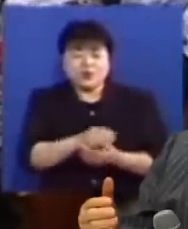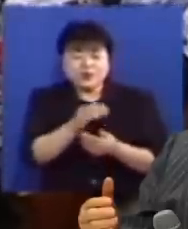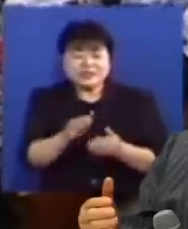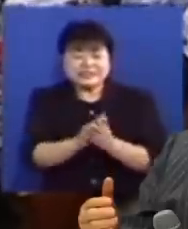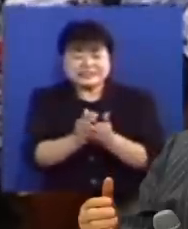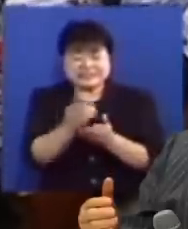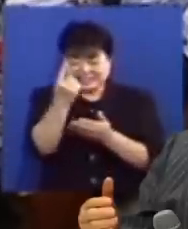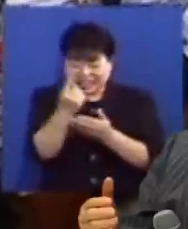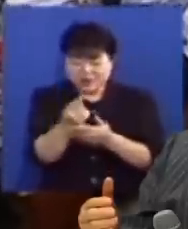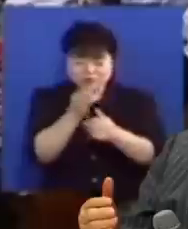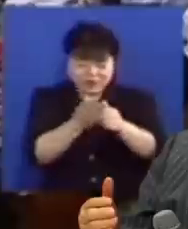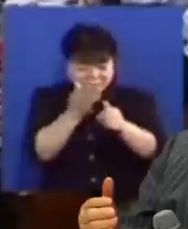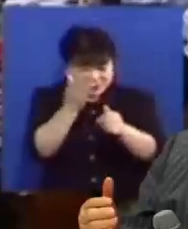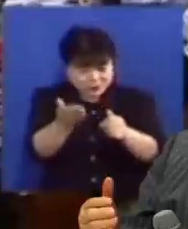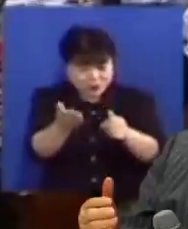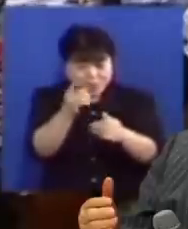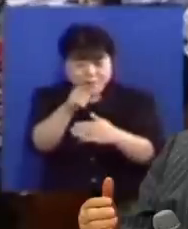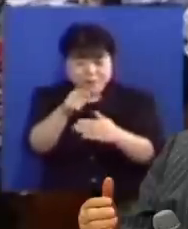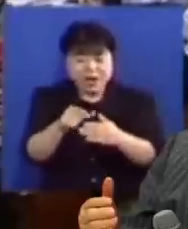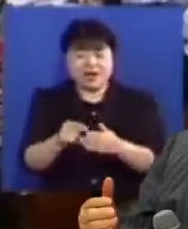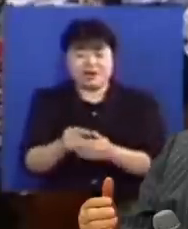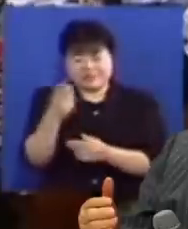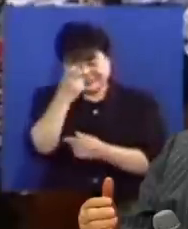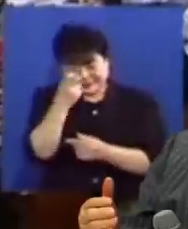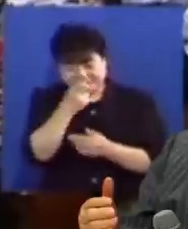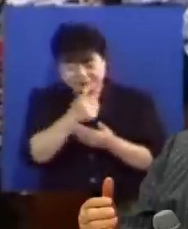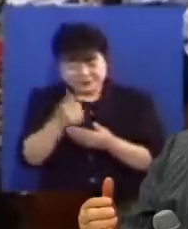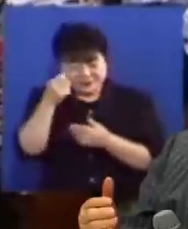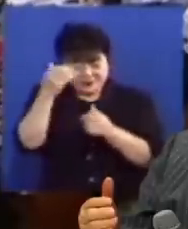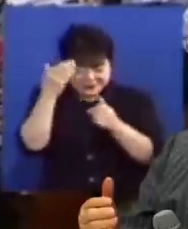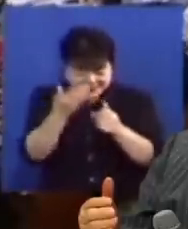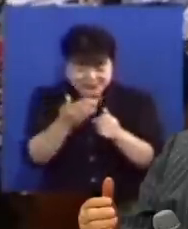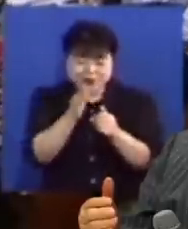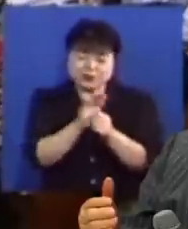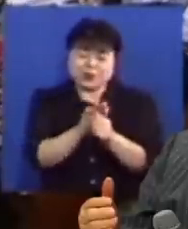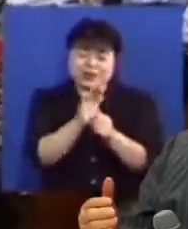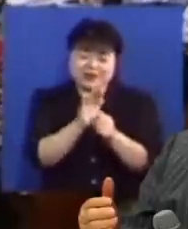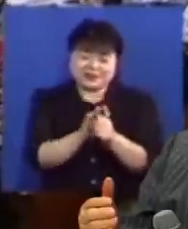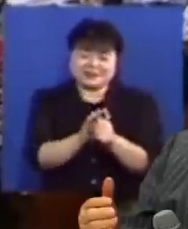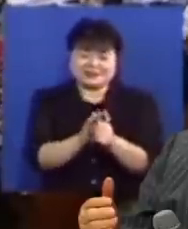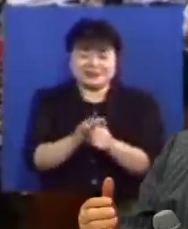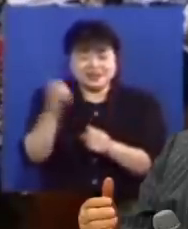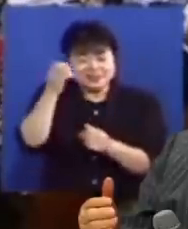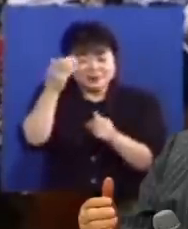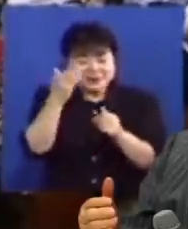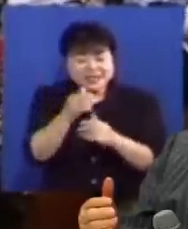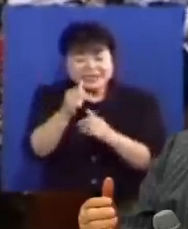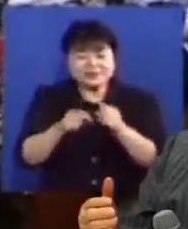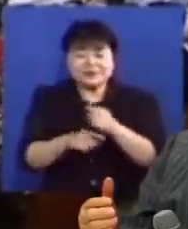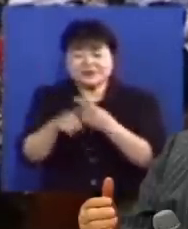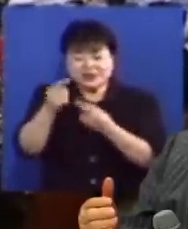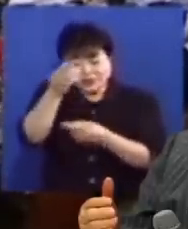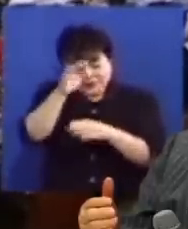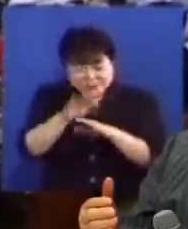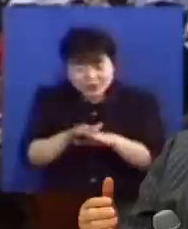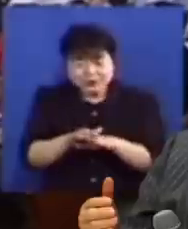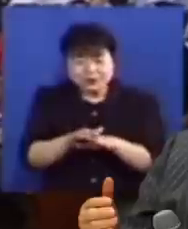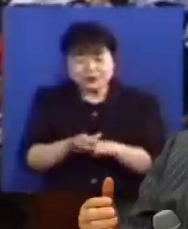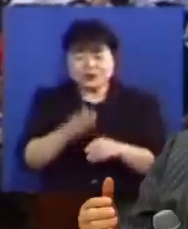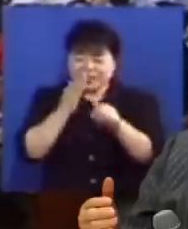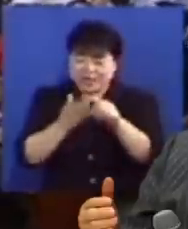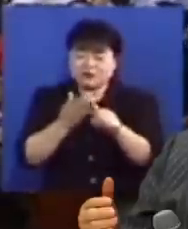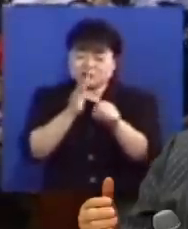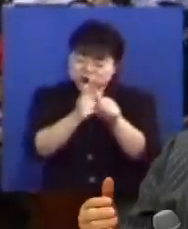친히 간구하시나니라 마음을 살피시는 이가 성령의 생각을 하시나니 이는 성령이 하나님의 뜻대로 성도를 위하여